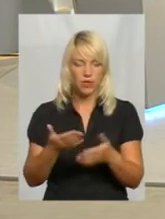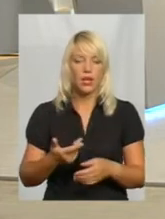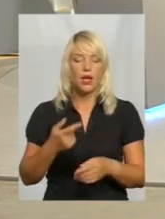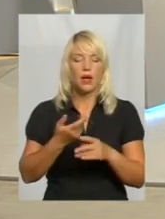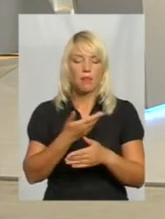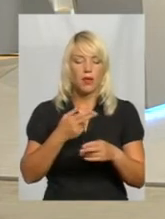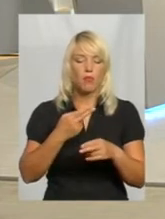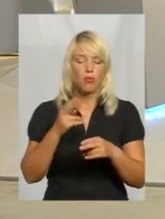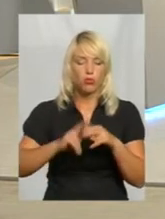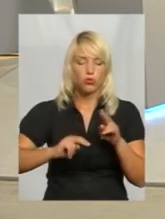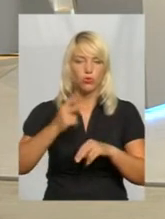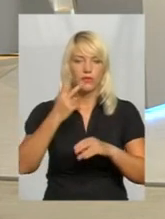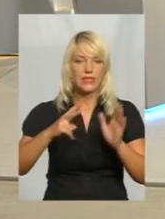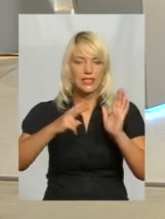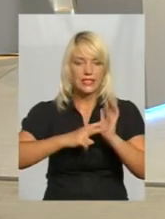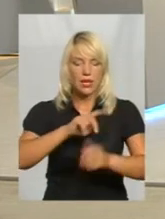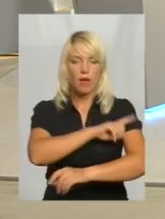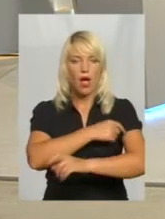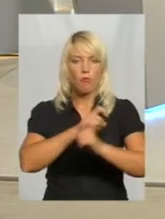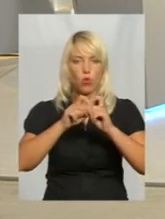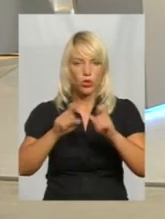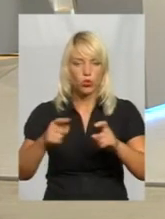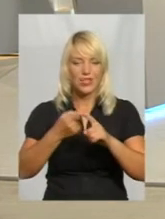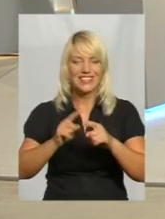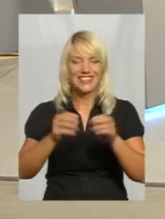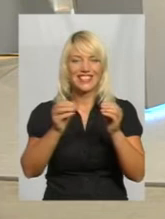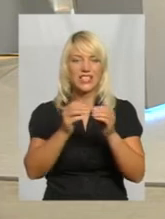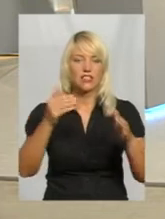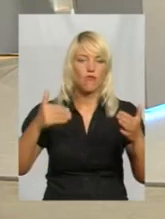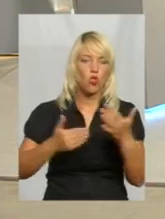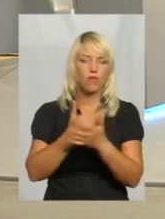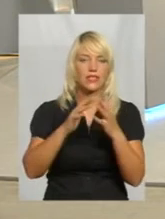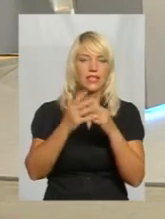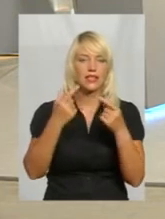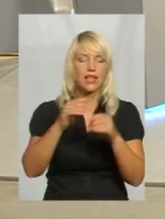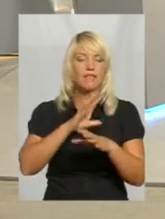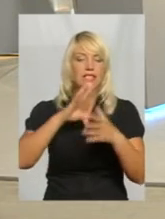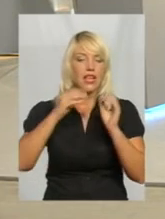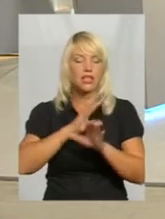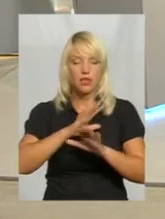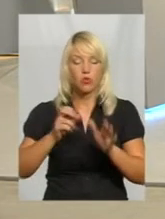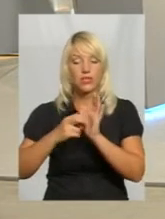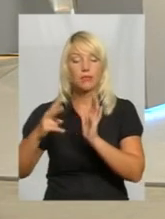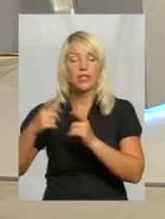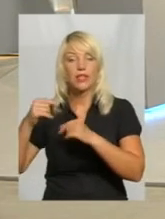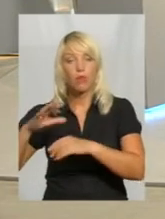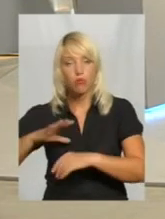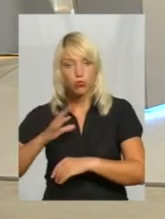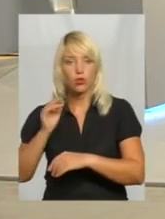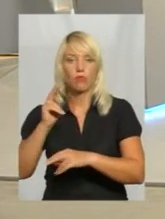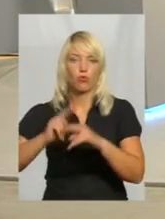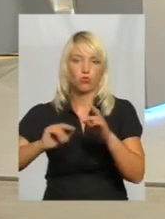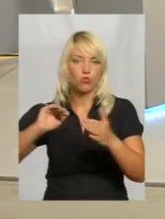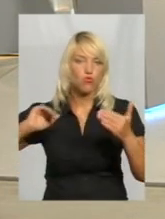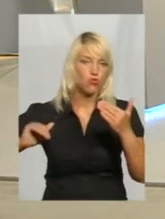27 амбулаторій, із них 10 – це в нових селах, де взагалі не було, 17 – там, де були амбулаторії, побудуються